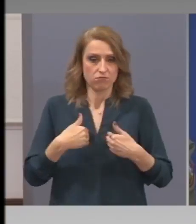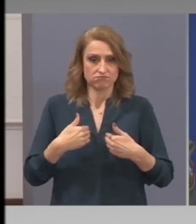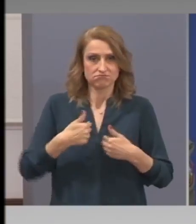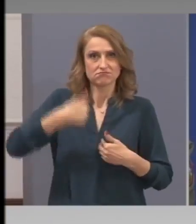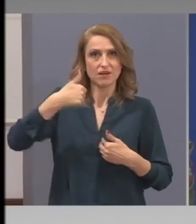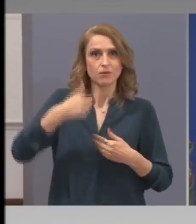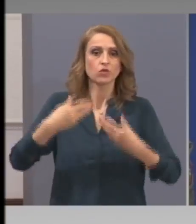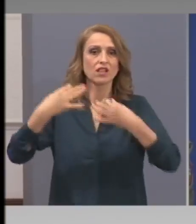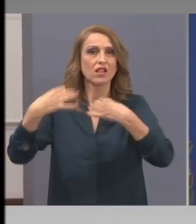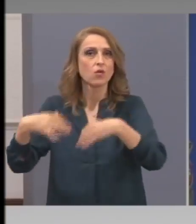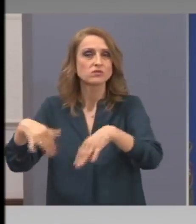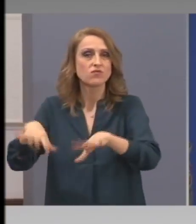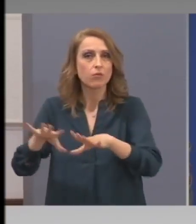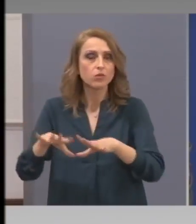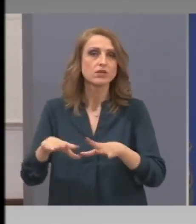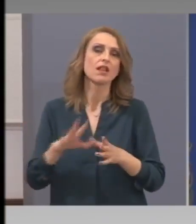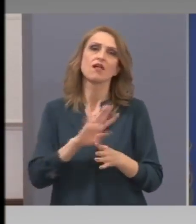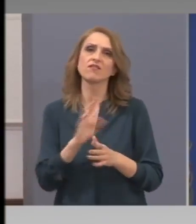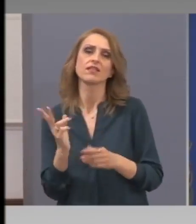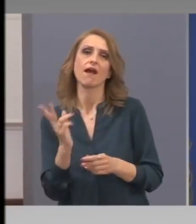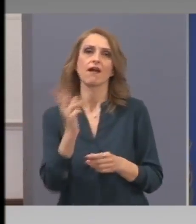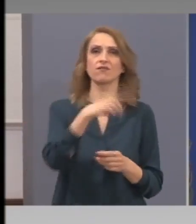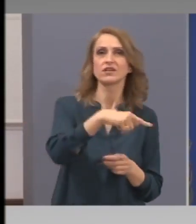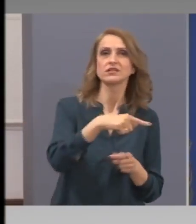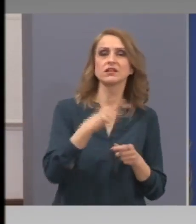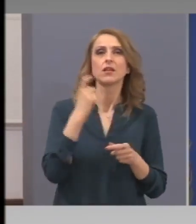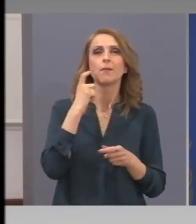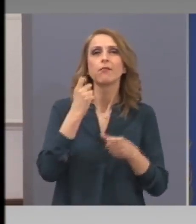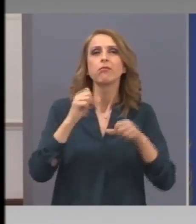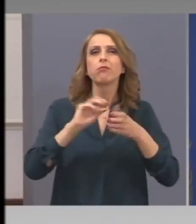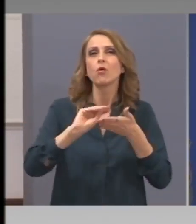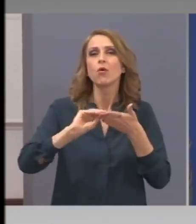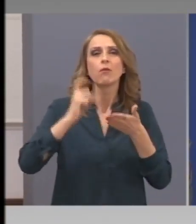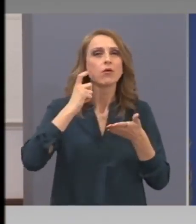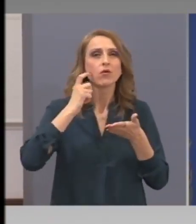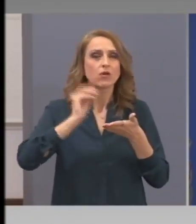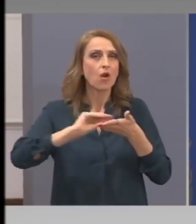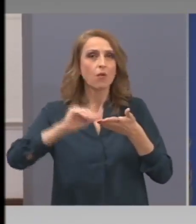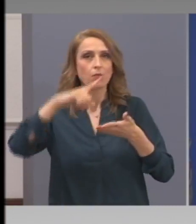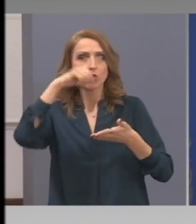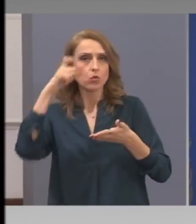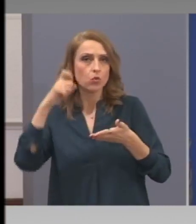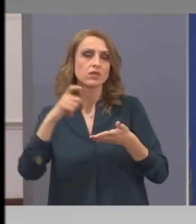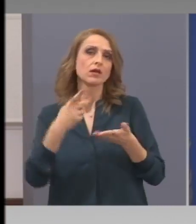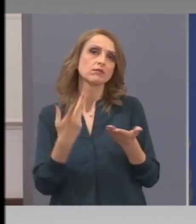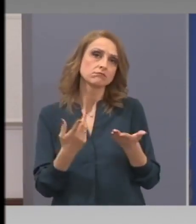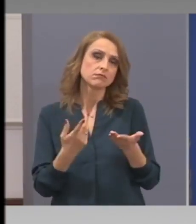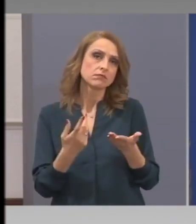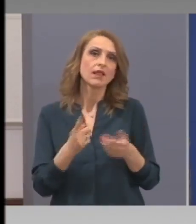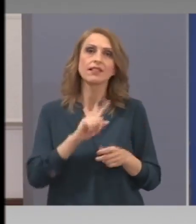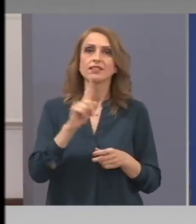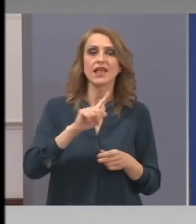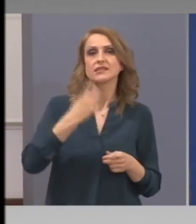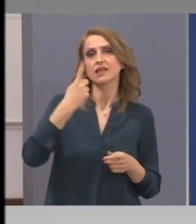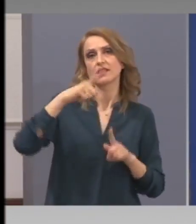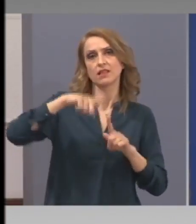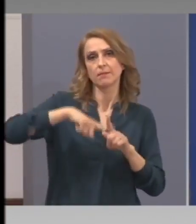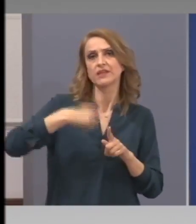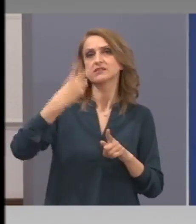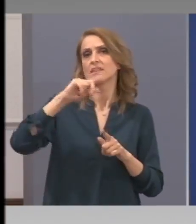попадат веднага в обхвата на риска безработица, който е покрит социално осигурен риск и то не за месец или два.